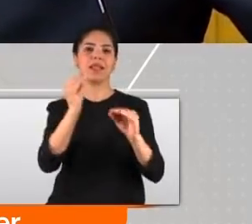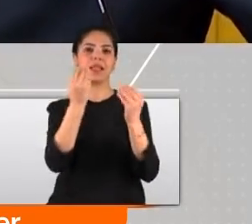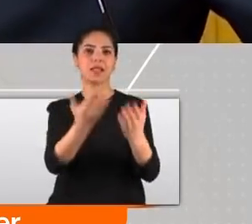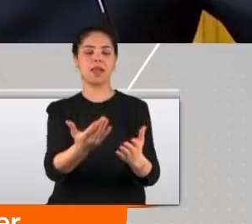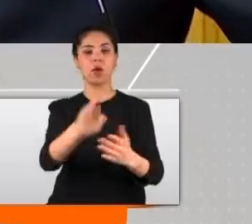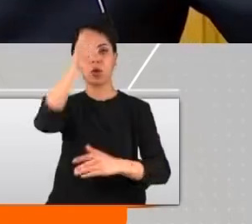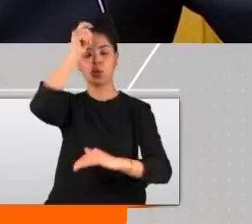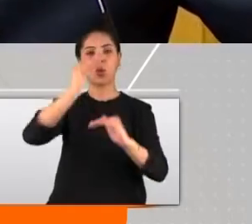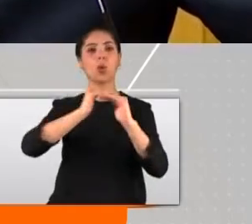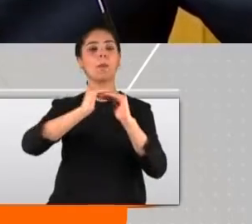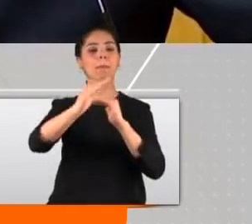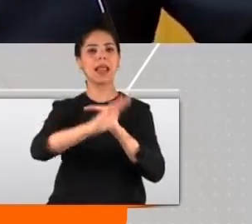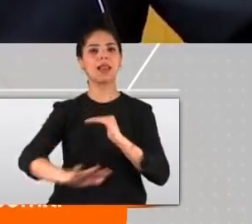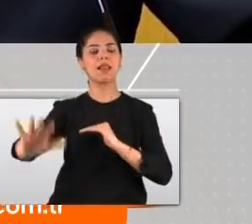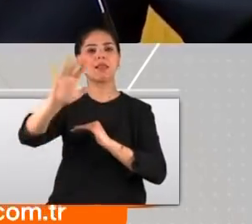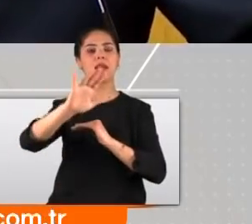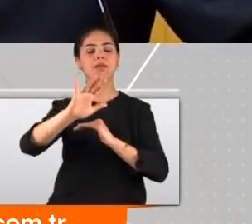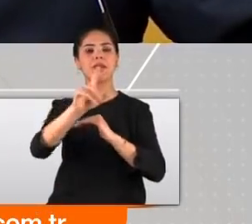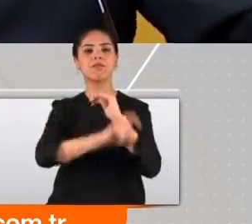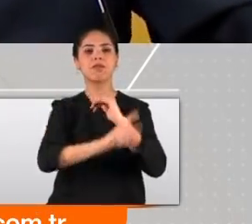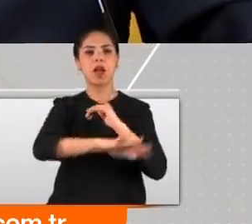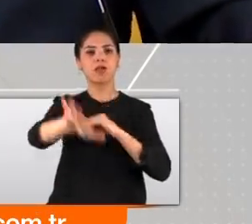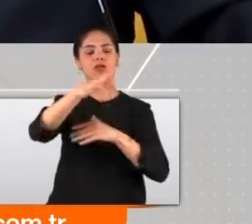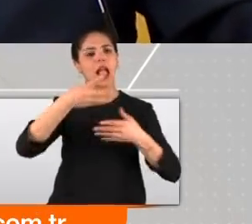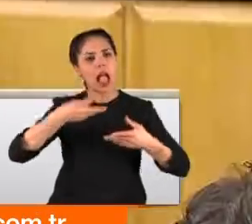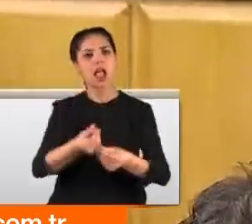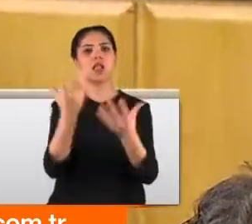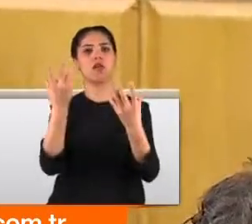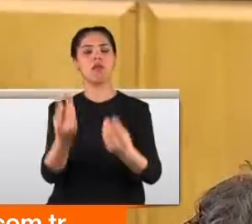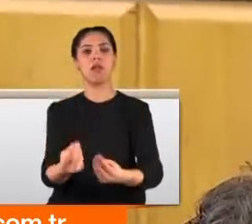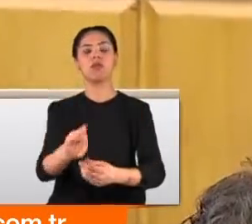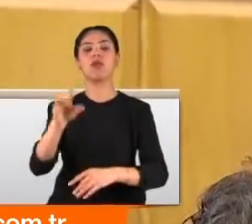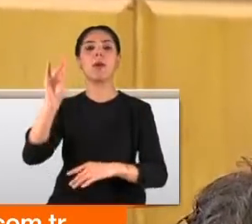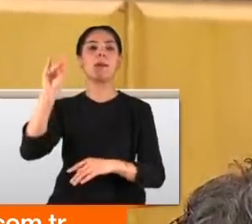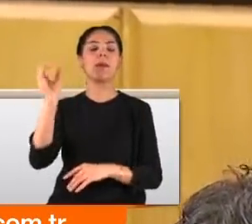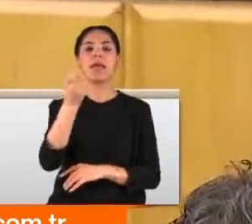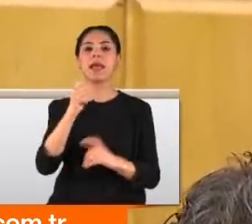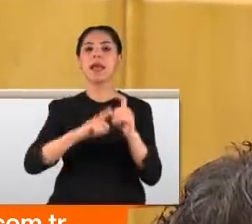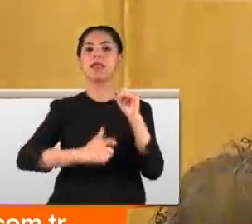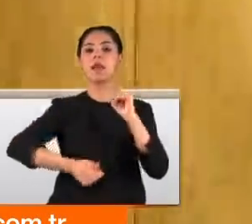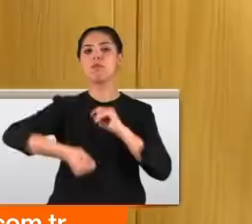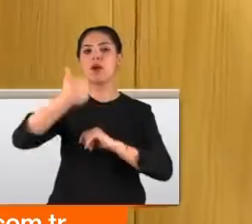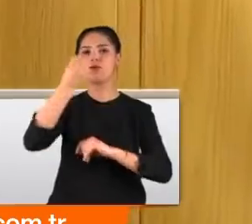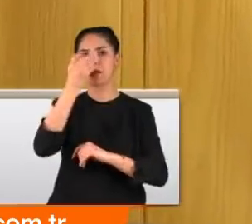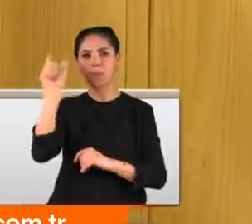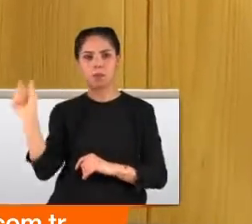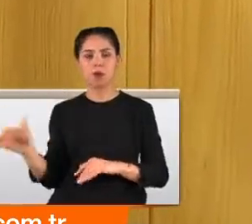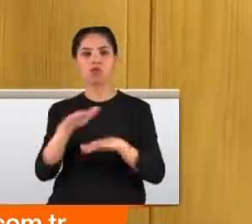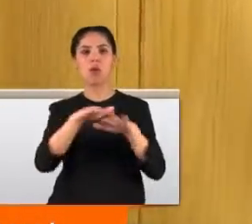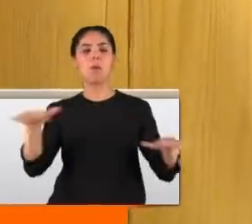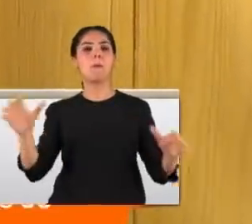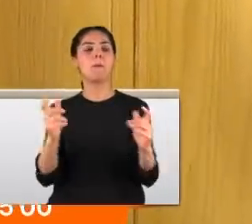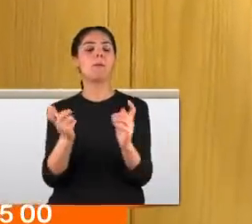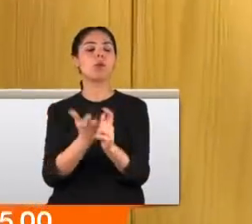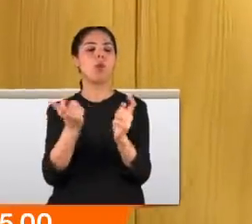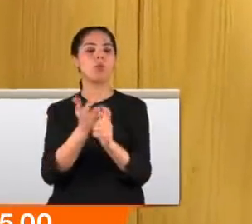kuvvetli pençesi hainlerin kafasını koparacaktır. MHP Genel Başkanı Devlet Bahçeli mecliste partisinin